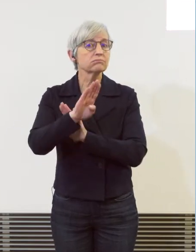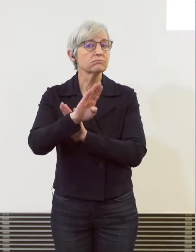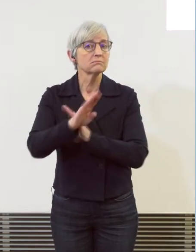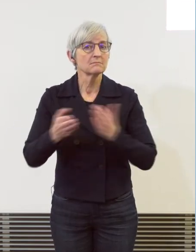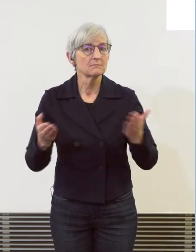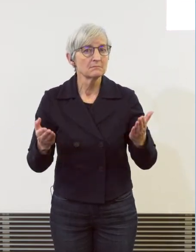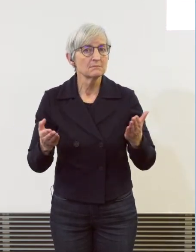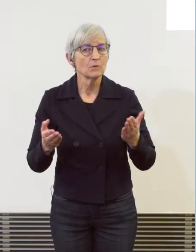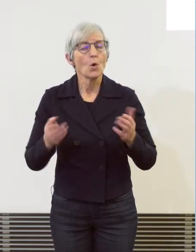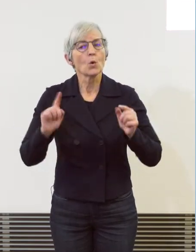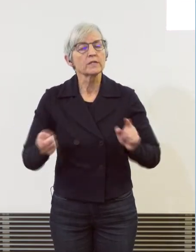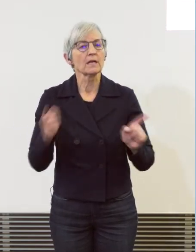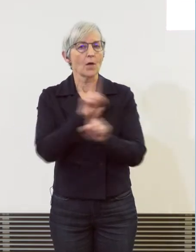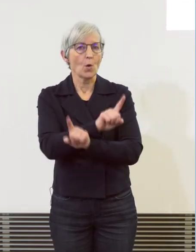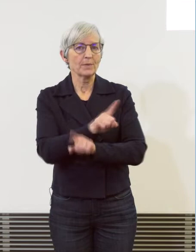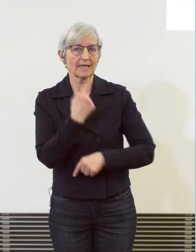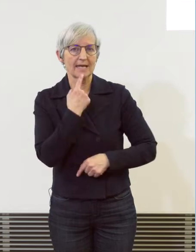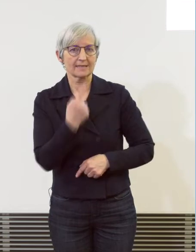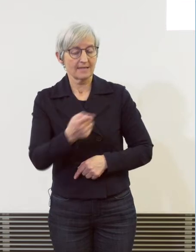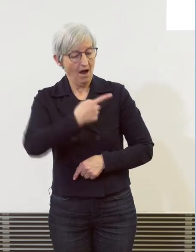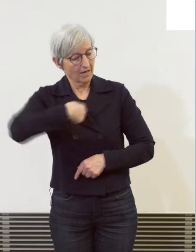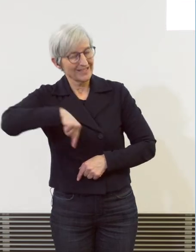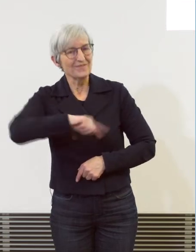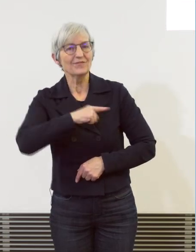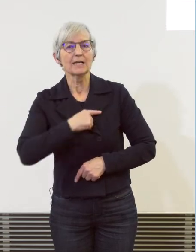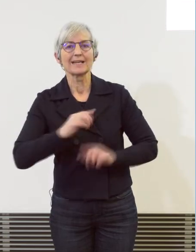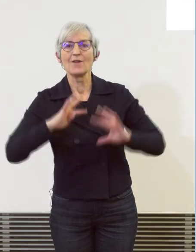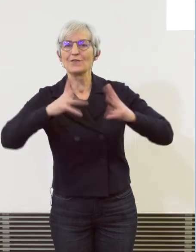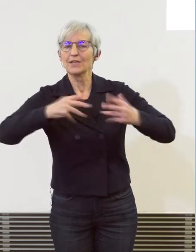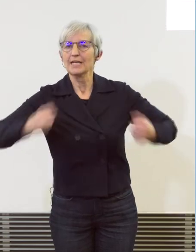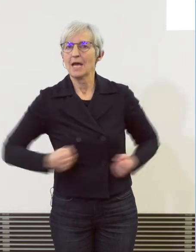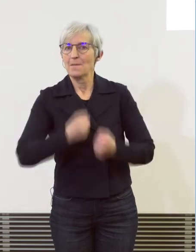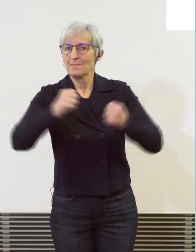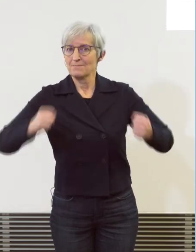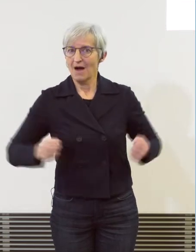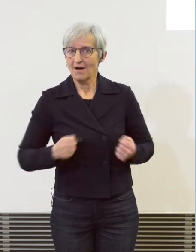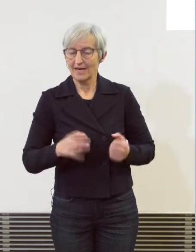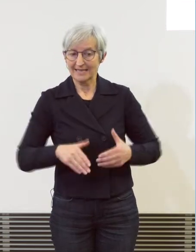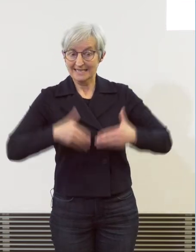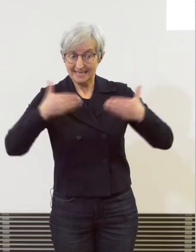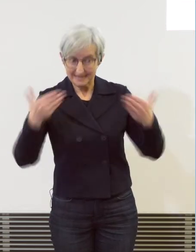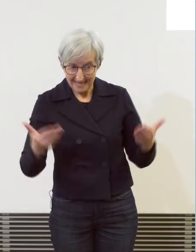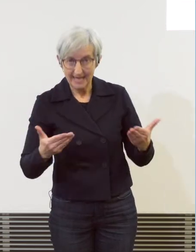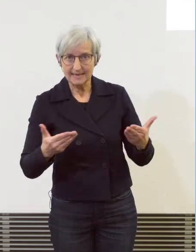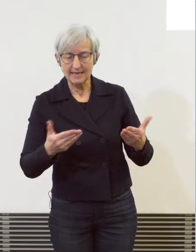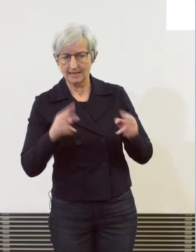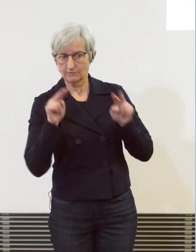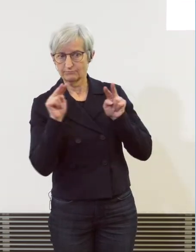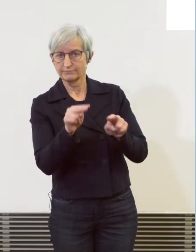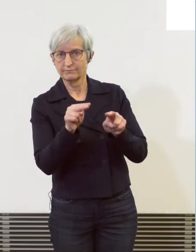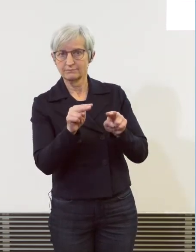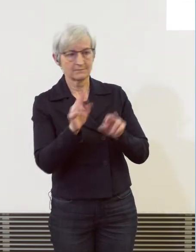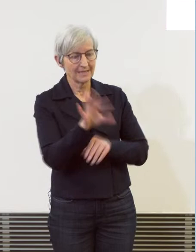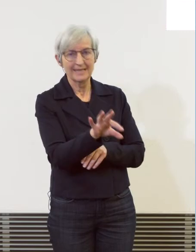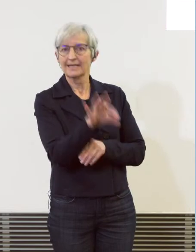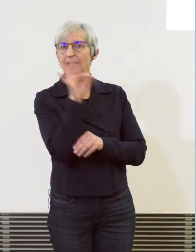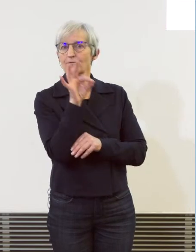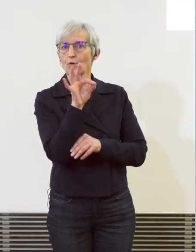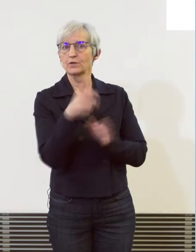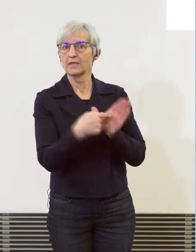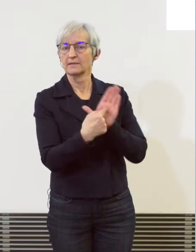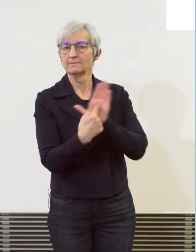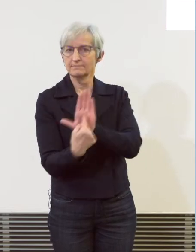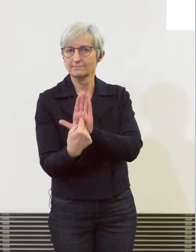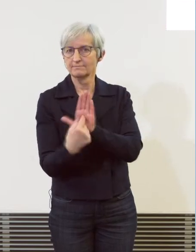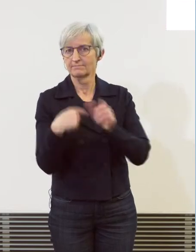wir so viel machen, kommt das, was ans Licht, endlich ans Licht. Wir machen sehr viel in diesem Bereich.